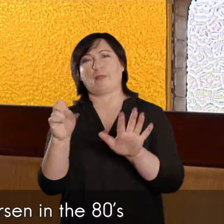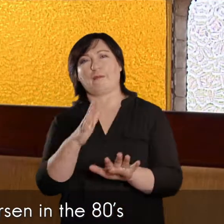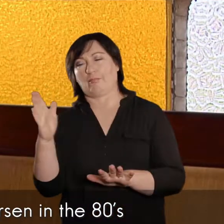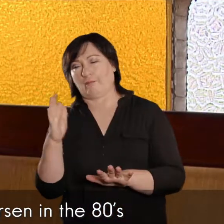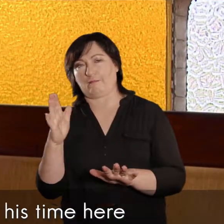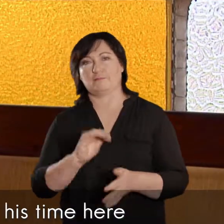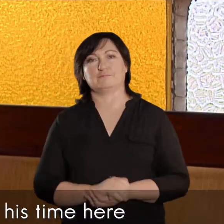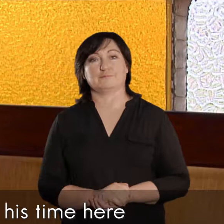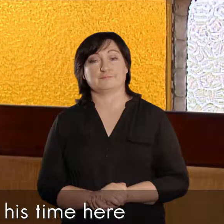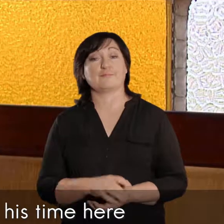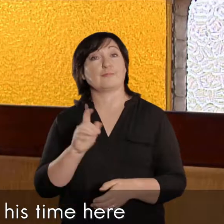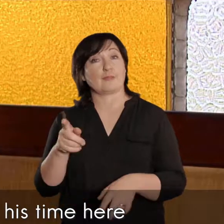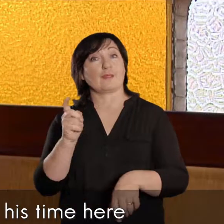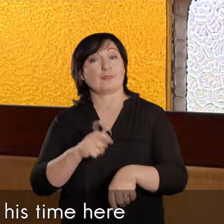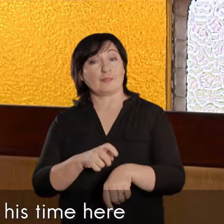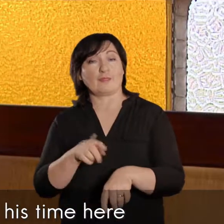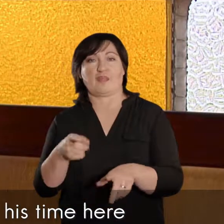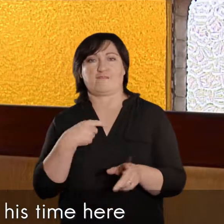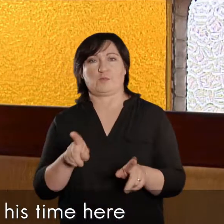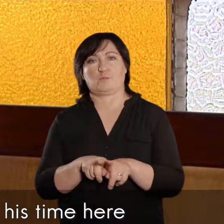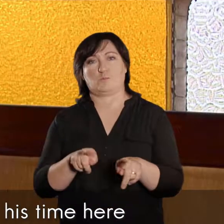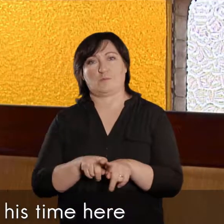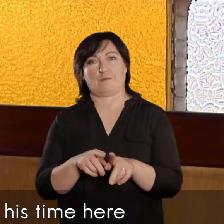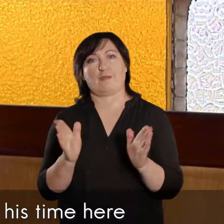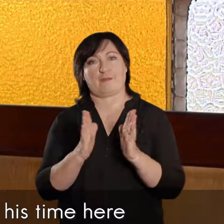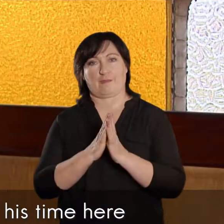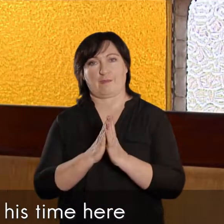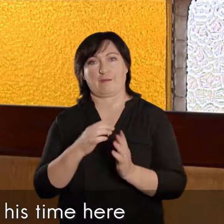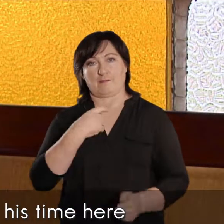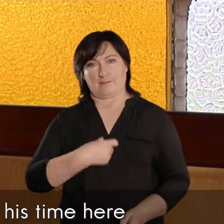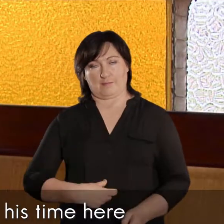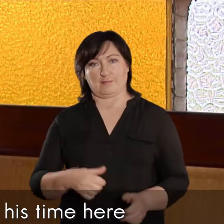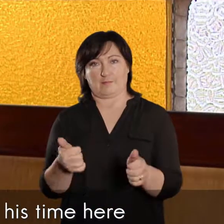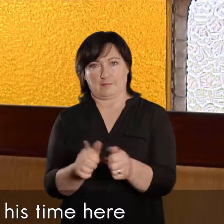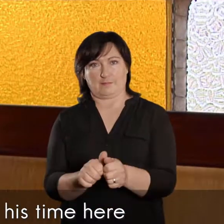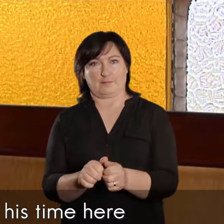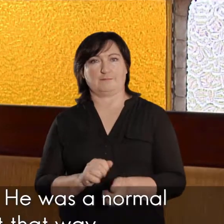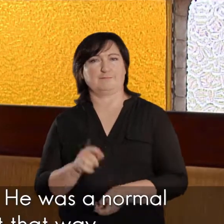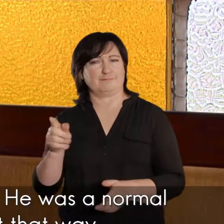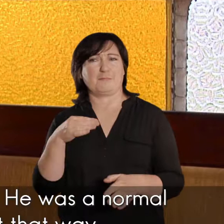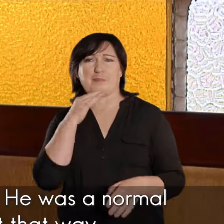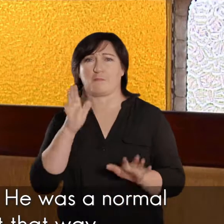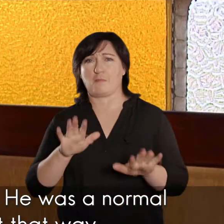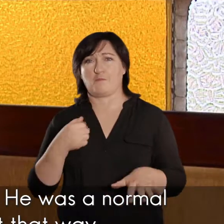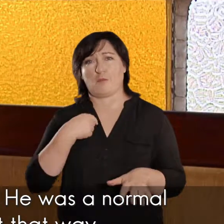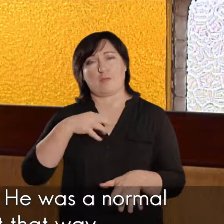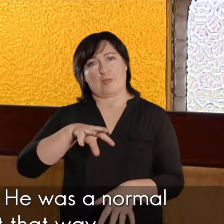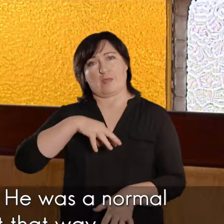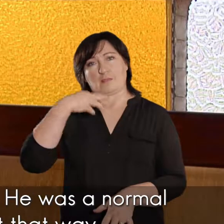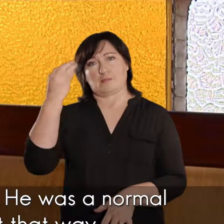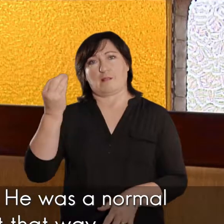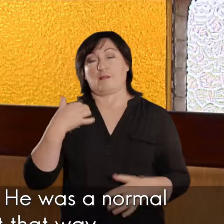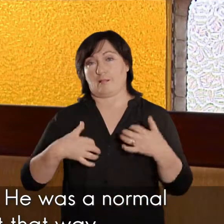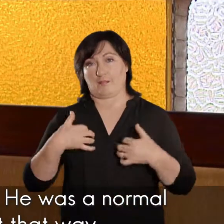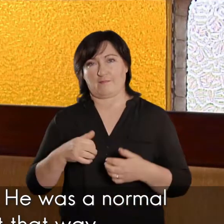jare. Ek was ook een kerkraatslid, in die tijd dat hy hier was. Hy het baie in my leven